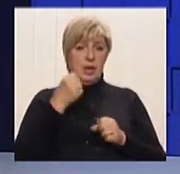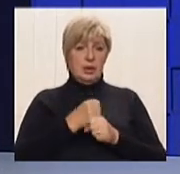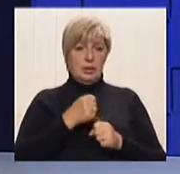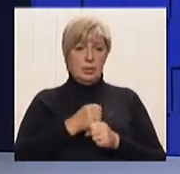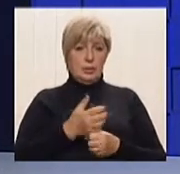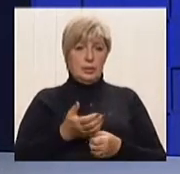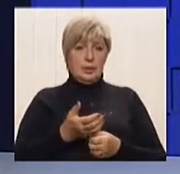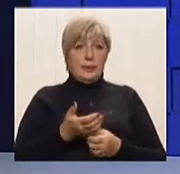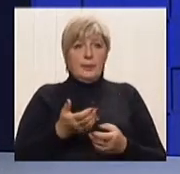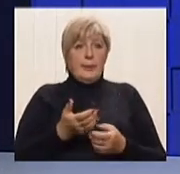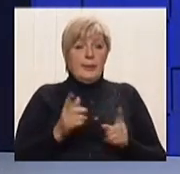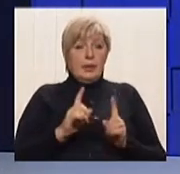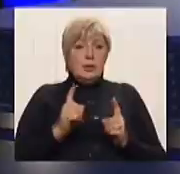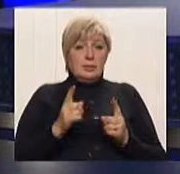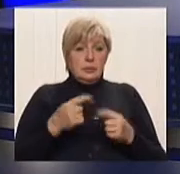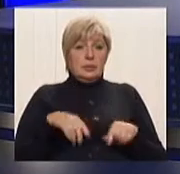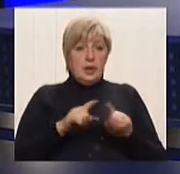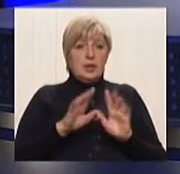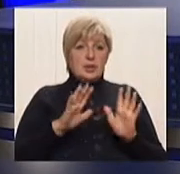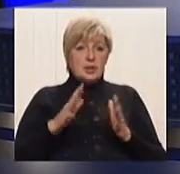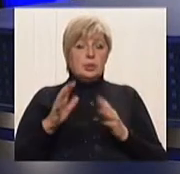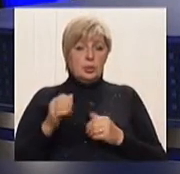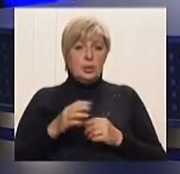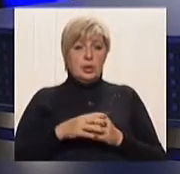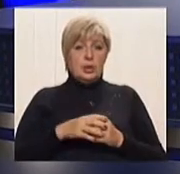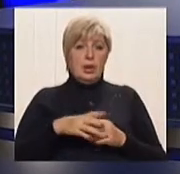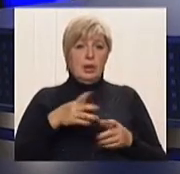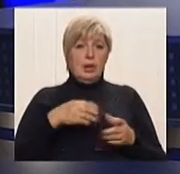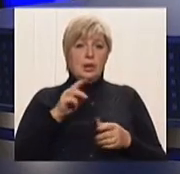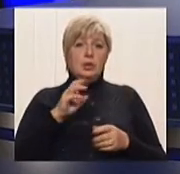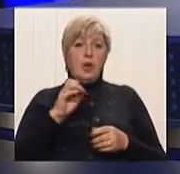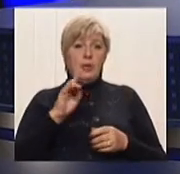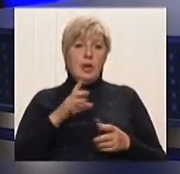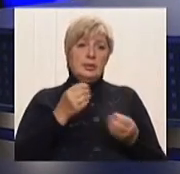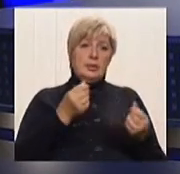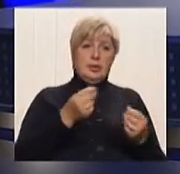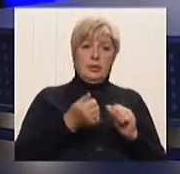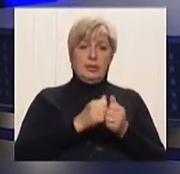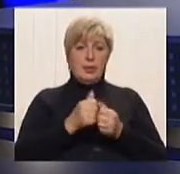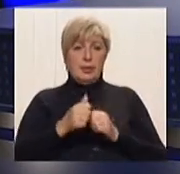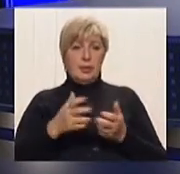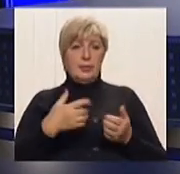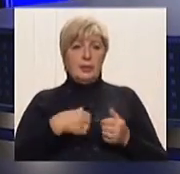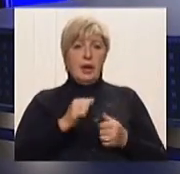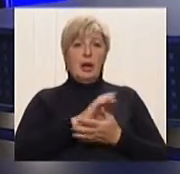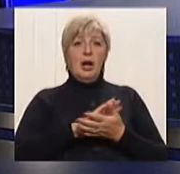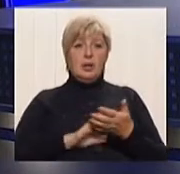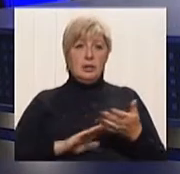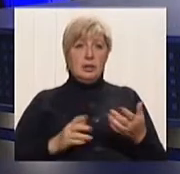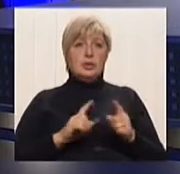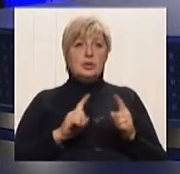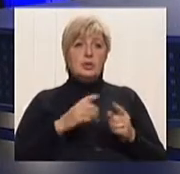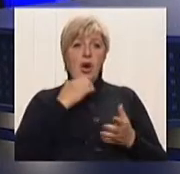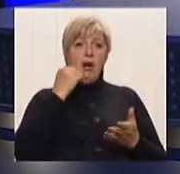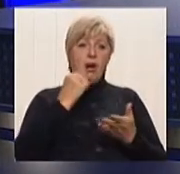То есть в таких случаях, що вообще просто… Типа товар, деньги. А дальше, що за ситуацією? Гарантийні обязательства?